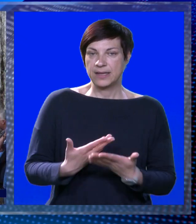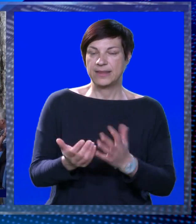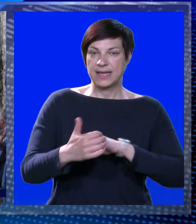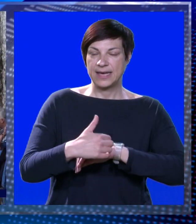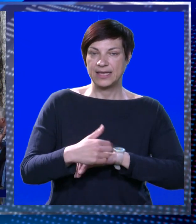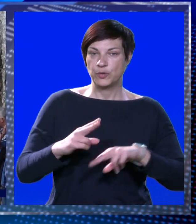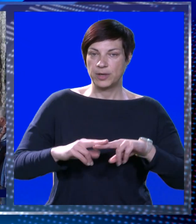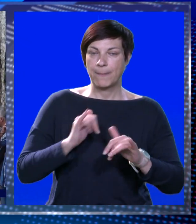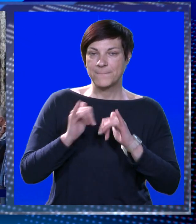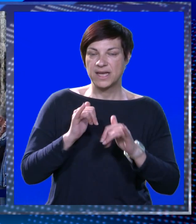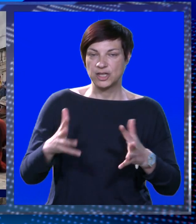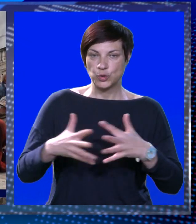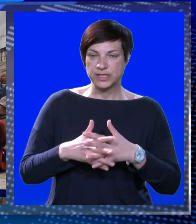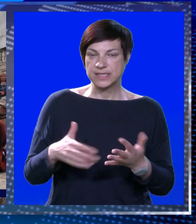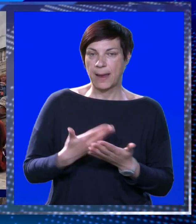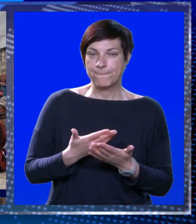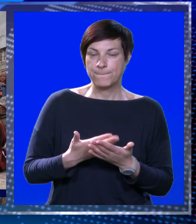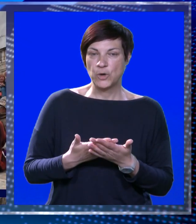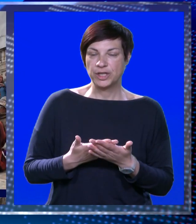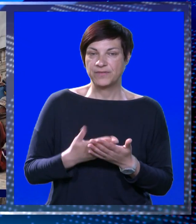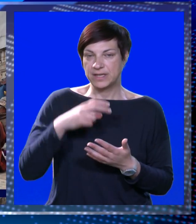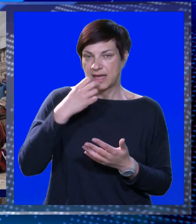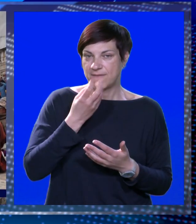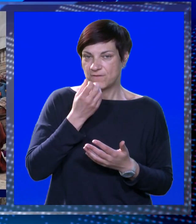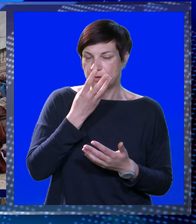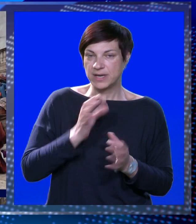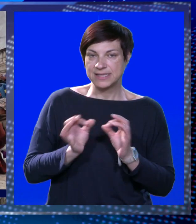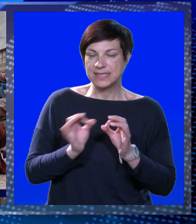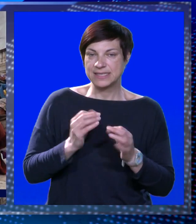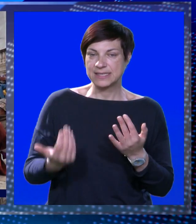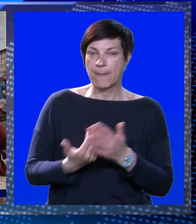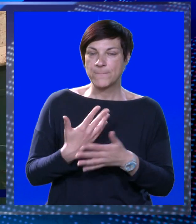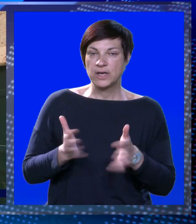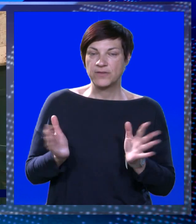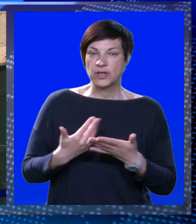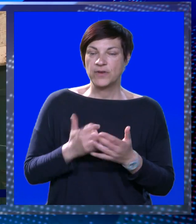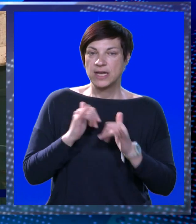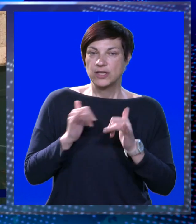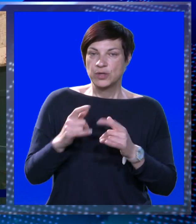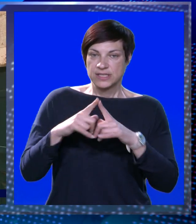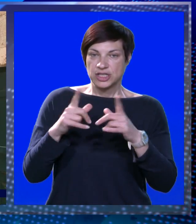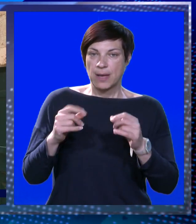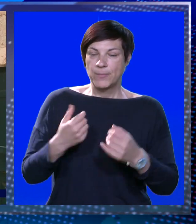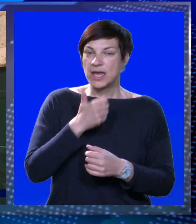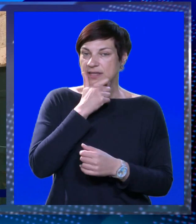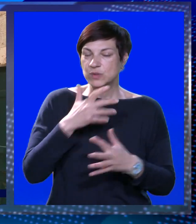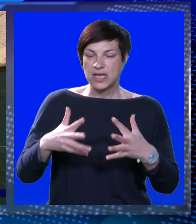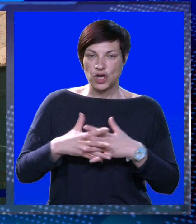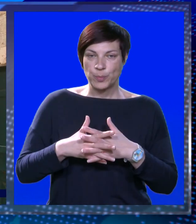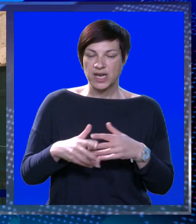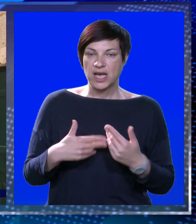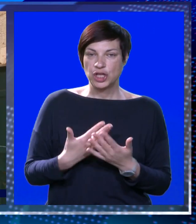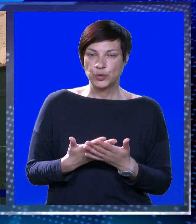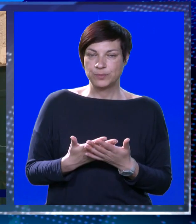Da je Dubrovnik pravi turistički grad potvrđuje i informacija da se sprema ponovno otvaranje turističke ambulante u